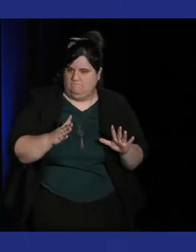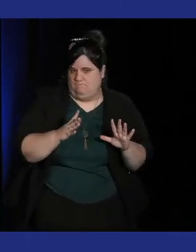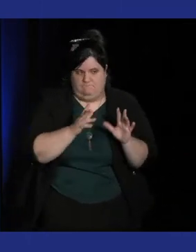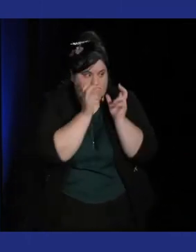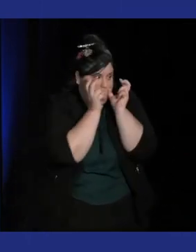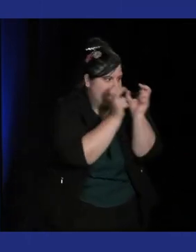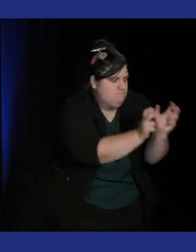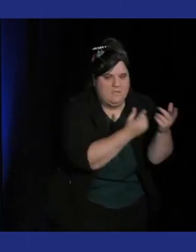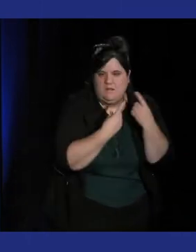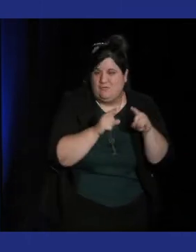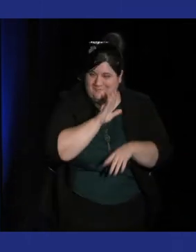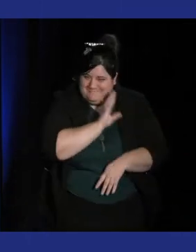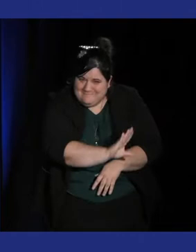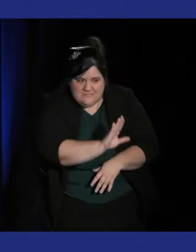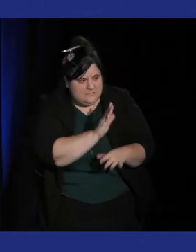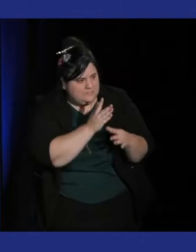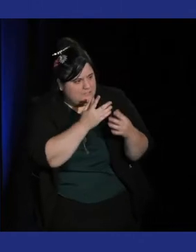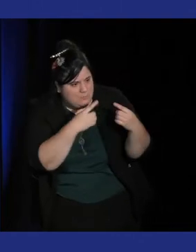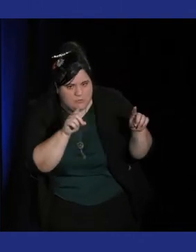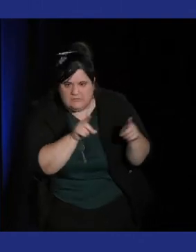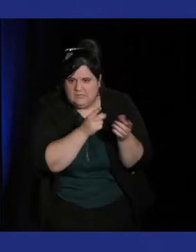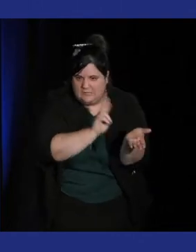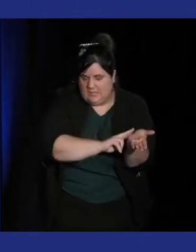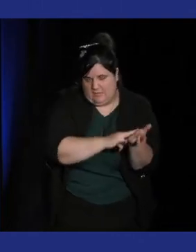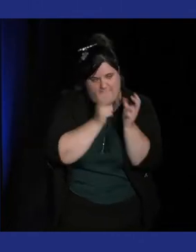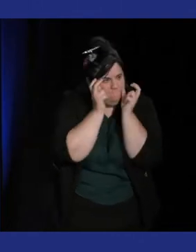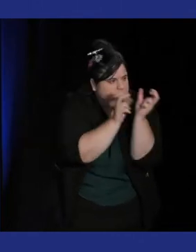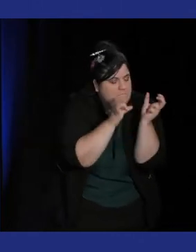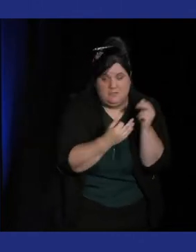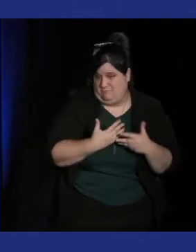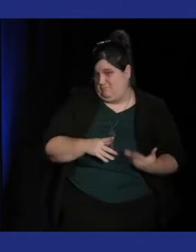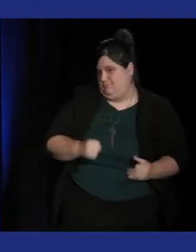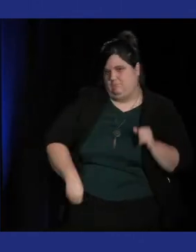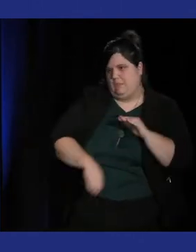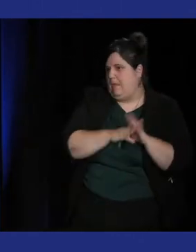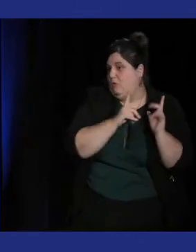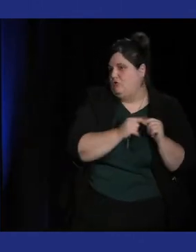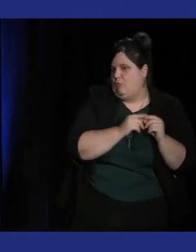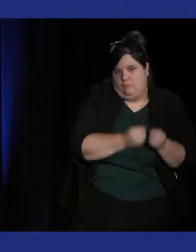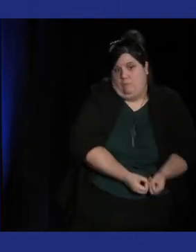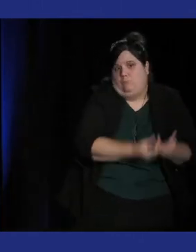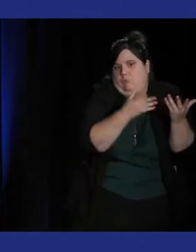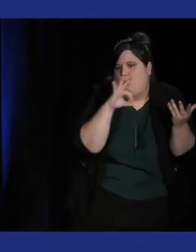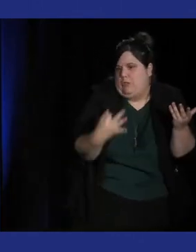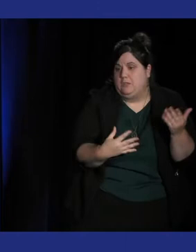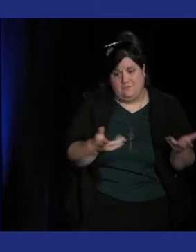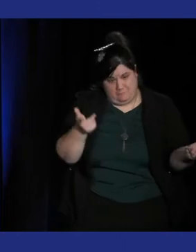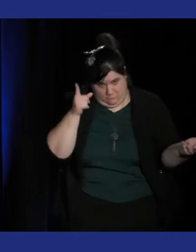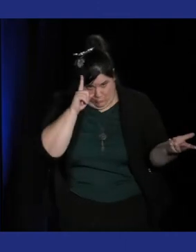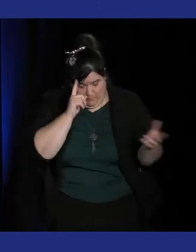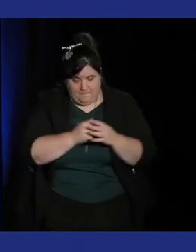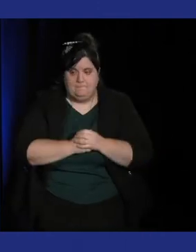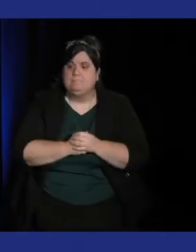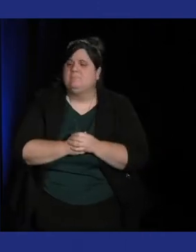nombre d'années de jeux musicaux, effectivement il y a une grosse base japonaise. Alors pourquoi ? Souvent on attribue la